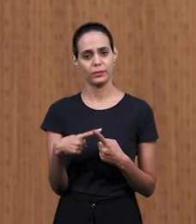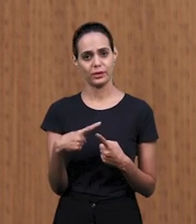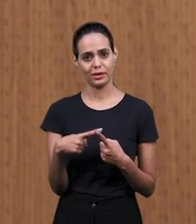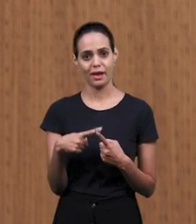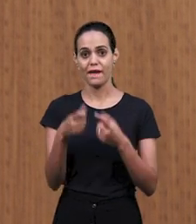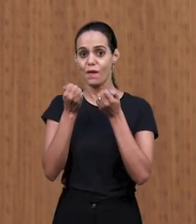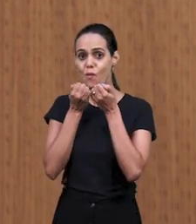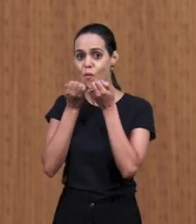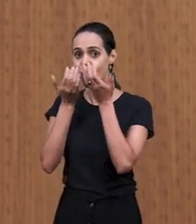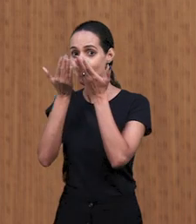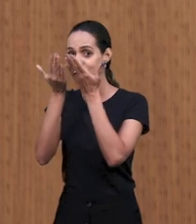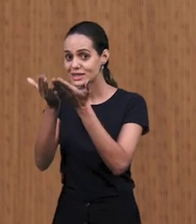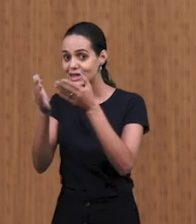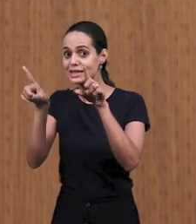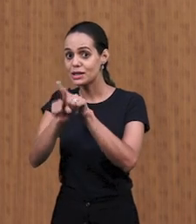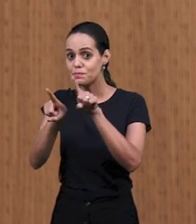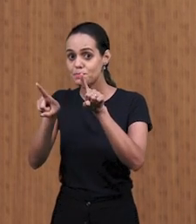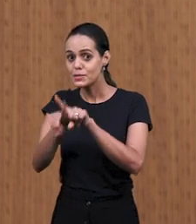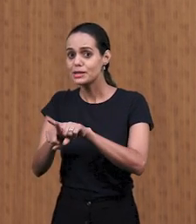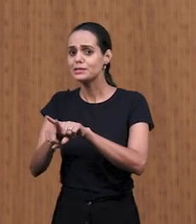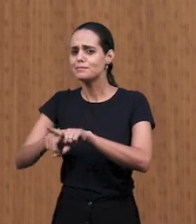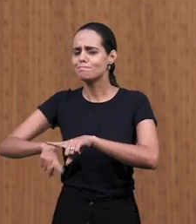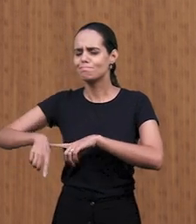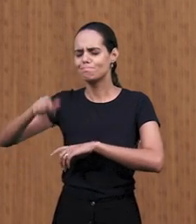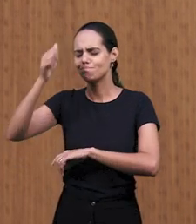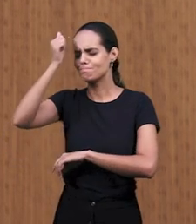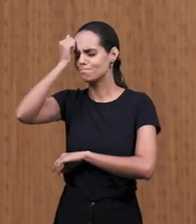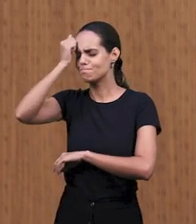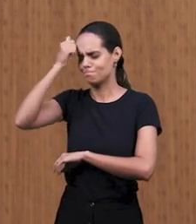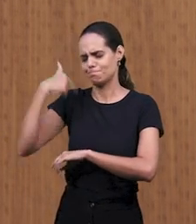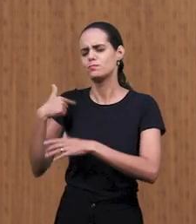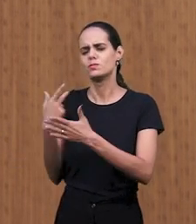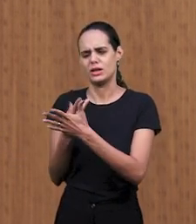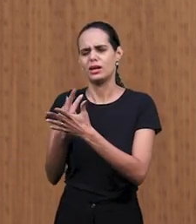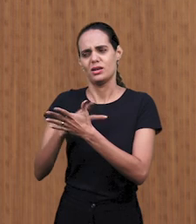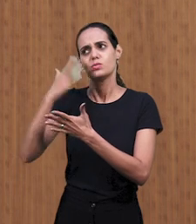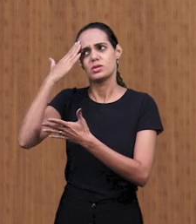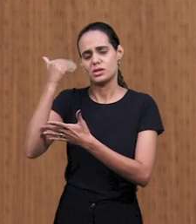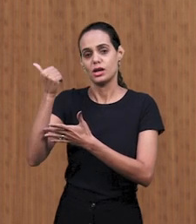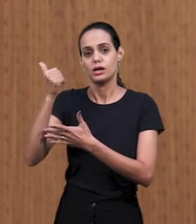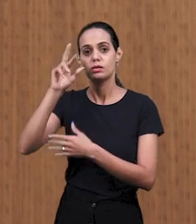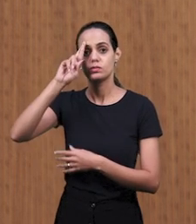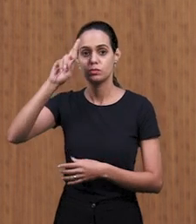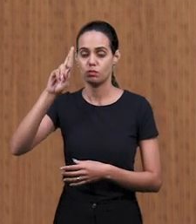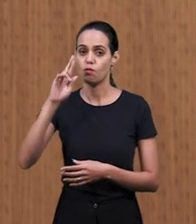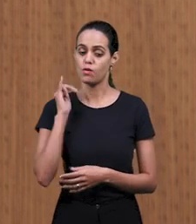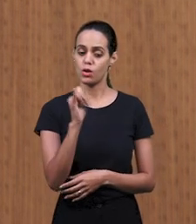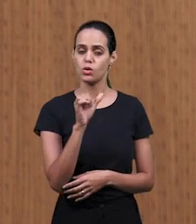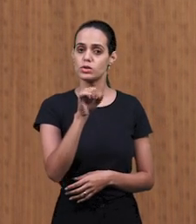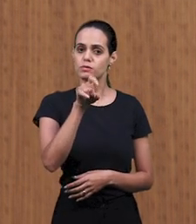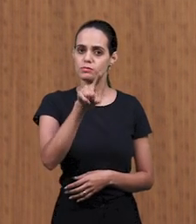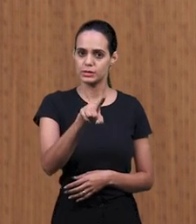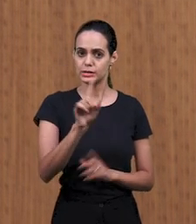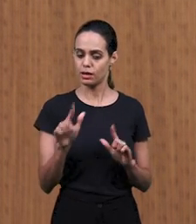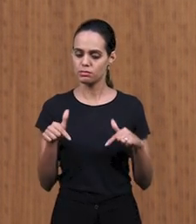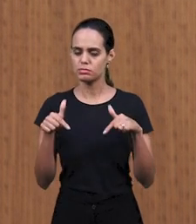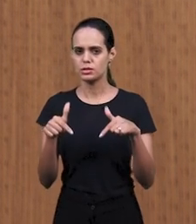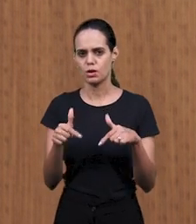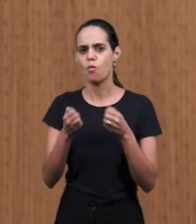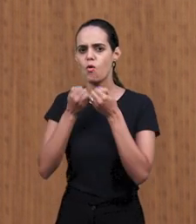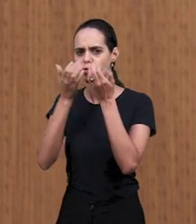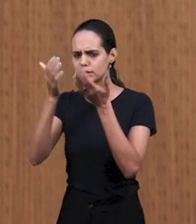а раскаяться, ставить свои пути, и Бог говорит, я тебе дам новую жизнь. И этот молодой человек,